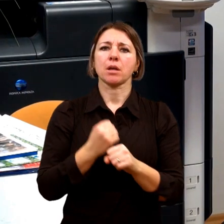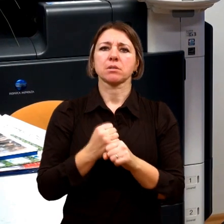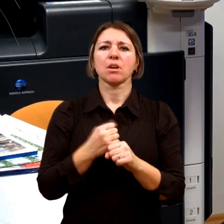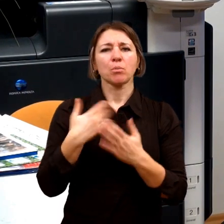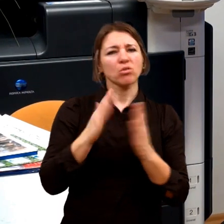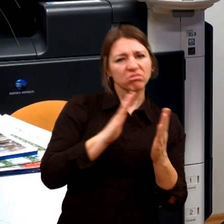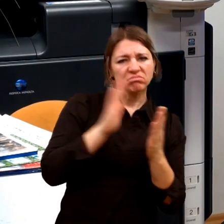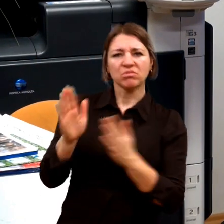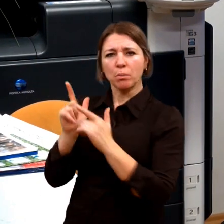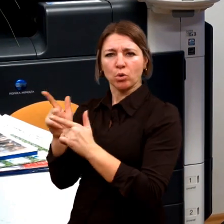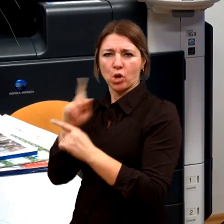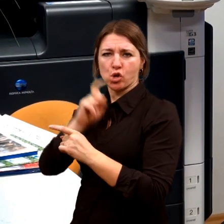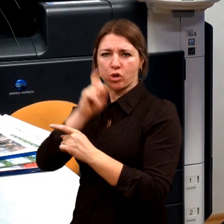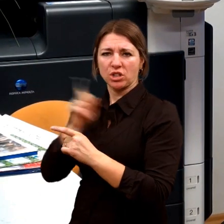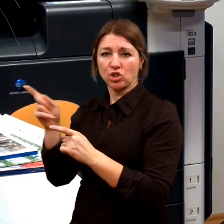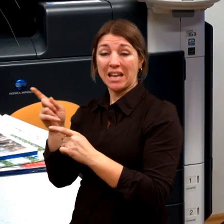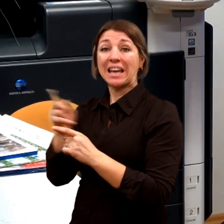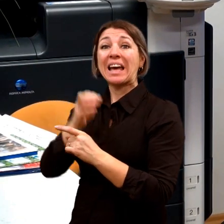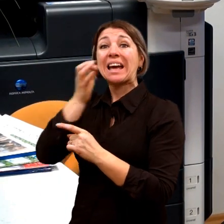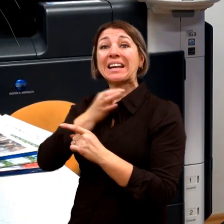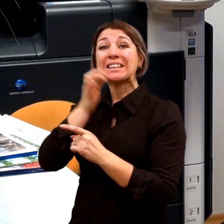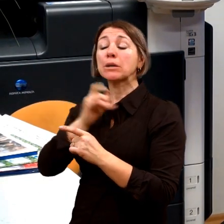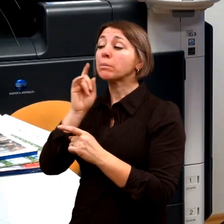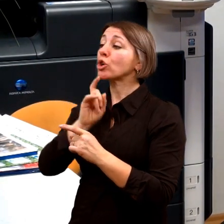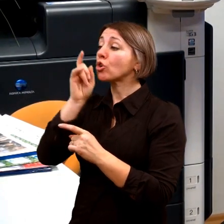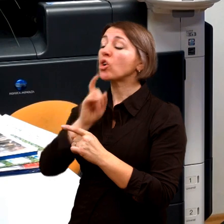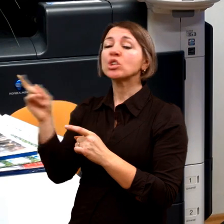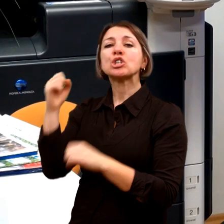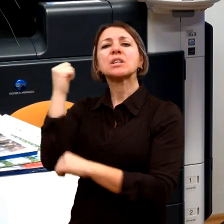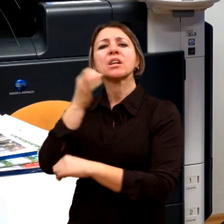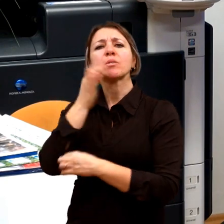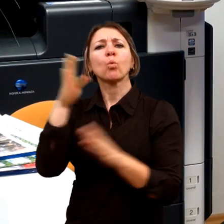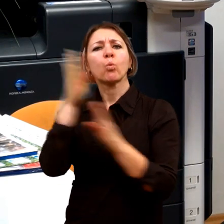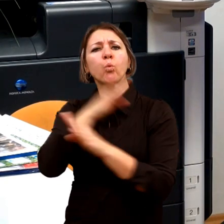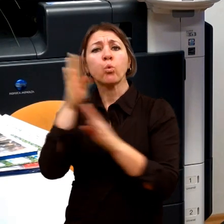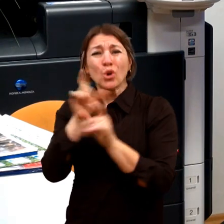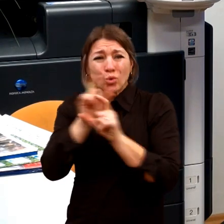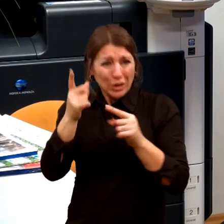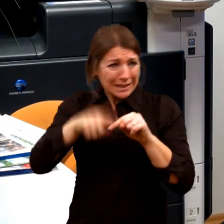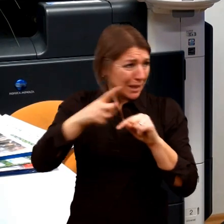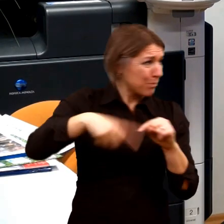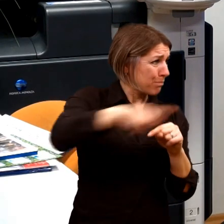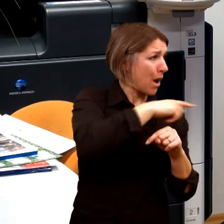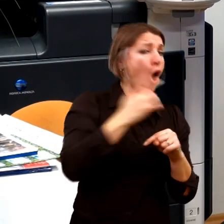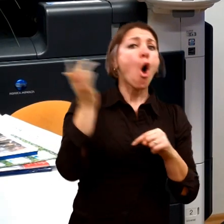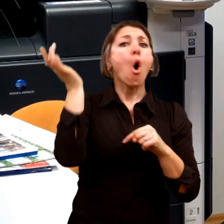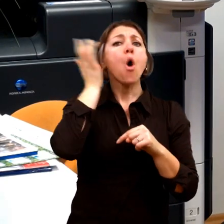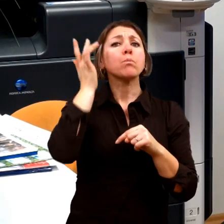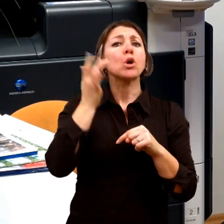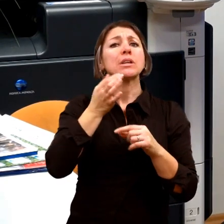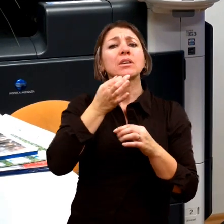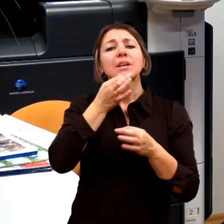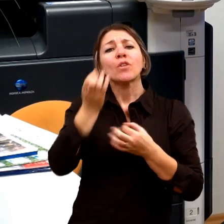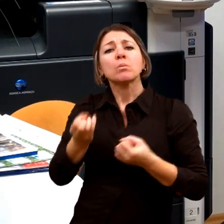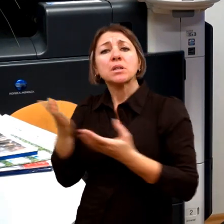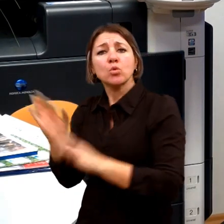Když ty rodiče nemají třeba někdy základní znalosti, protože my jim je neřekneme. My jsme povýšení nad